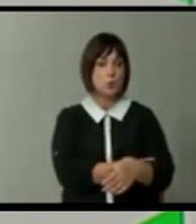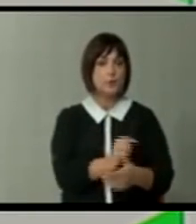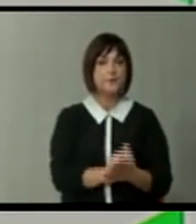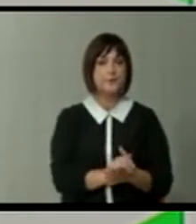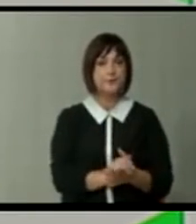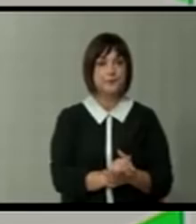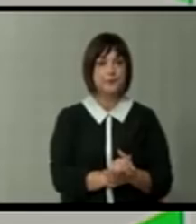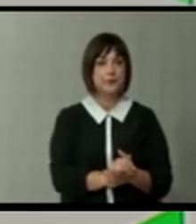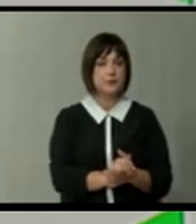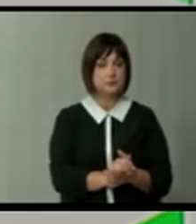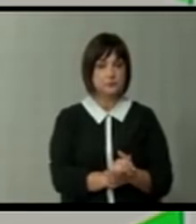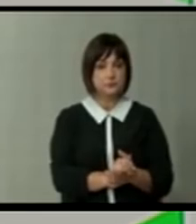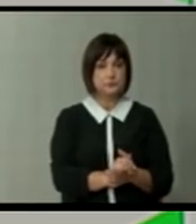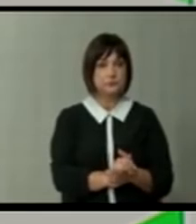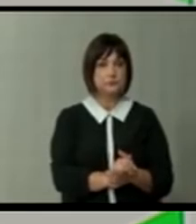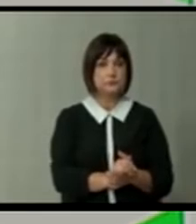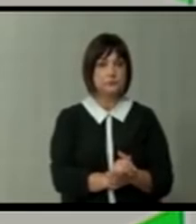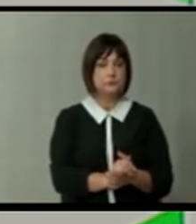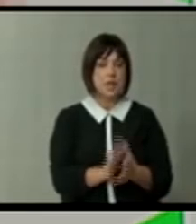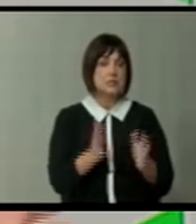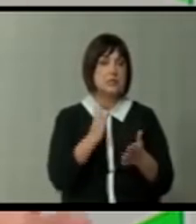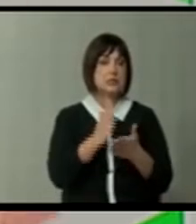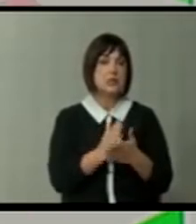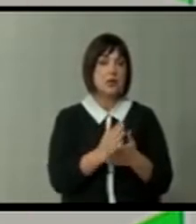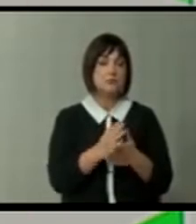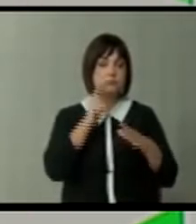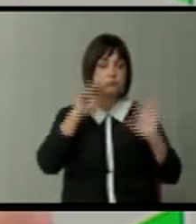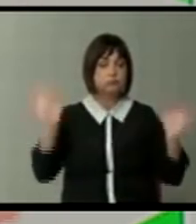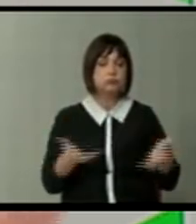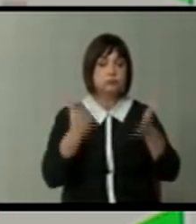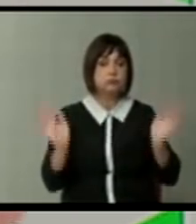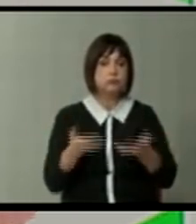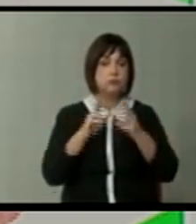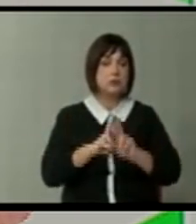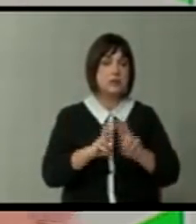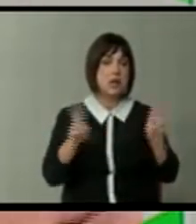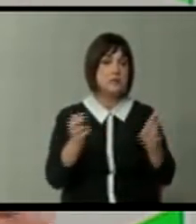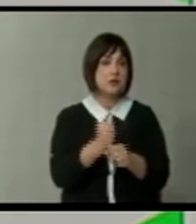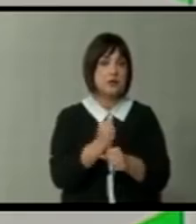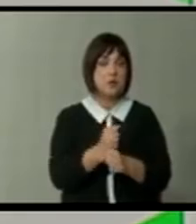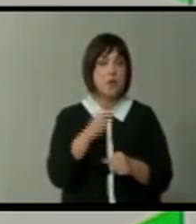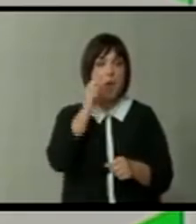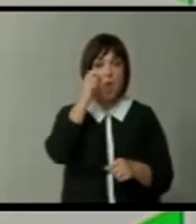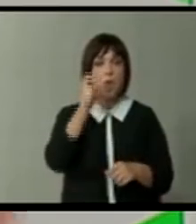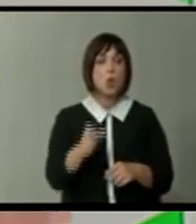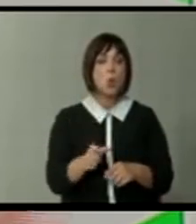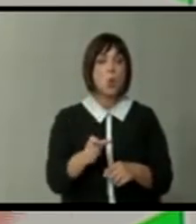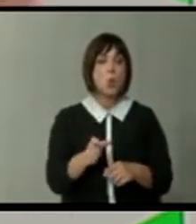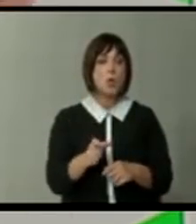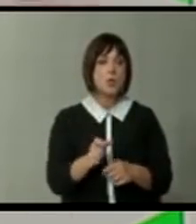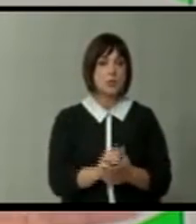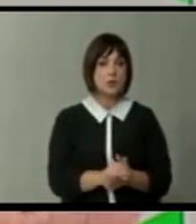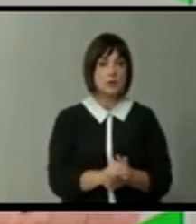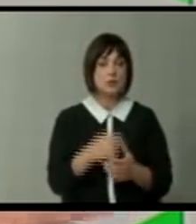се некако стихиски се развива процесо са чулуќето ќе се